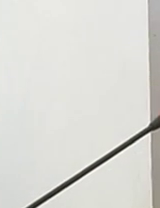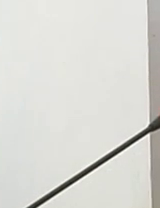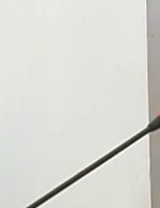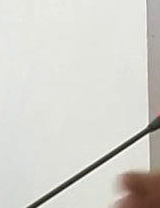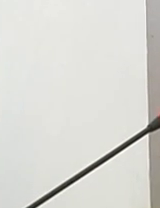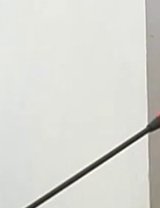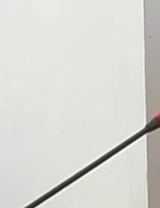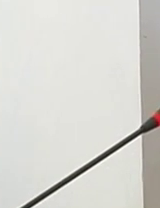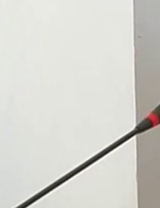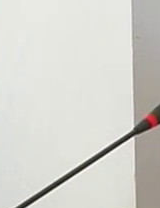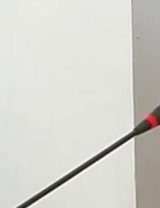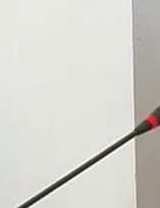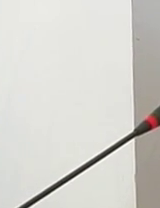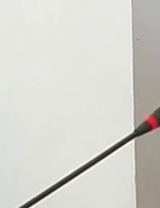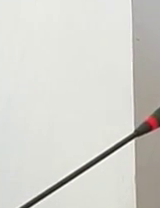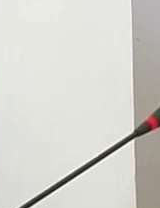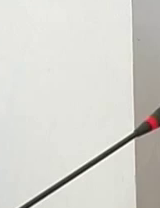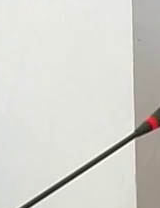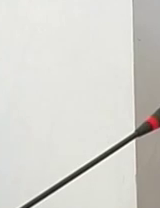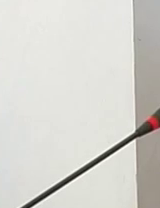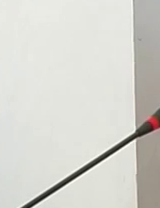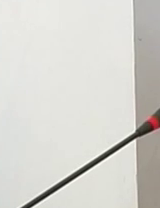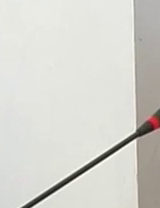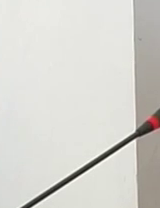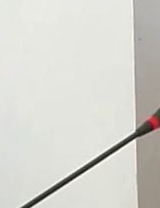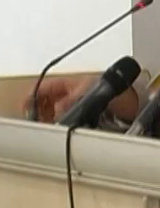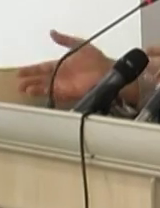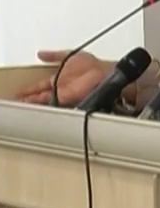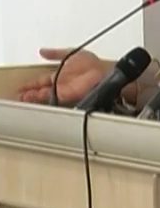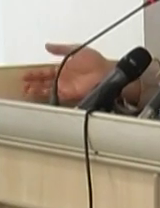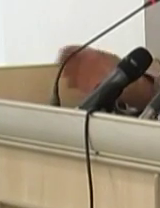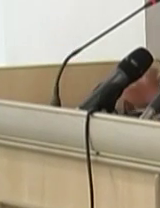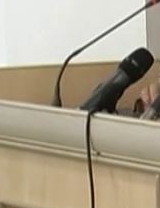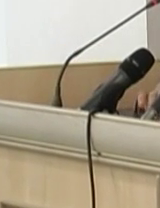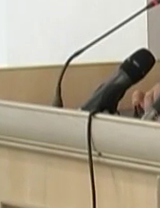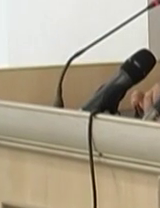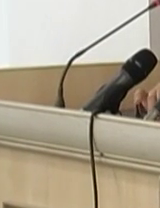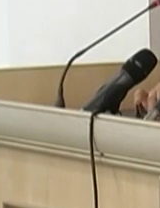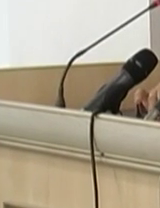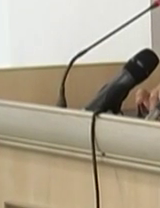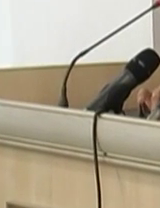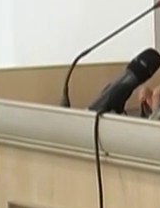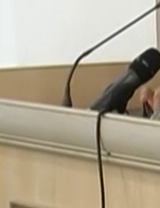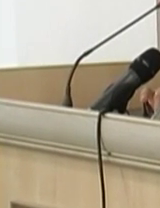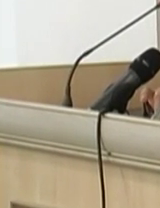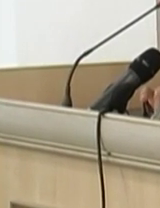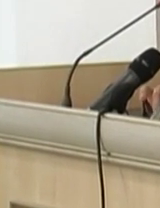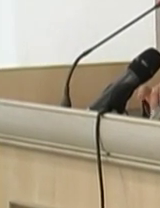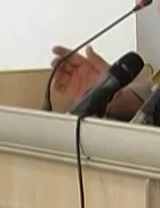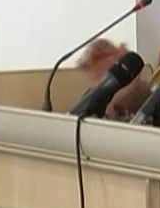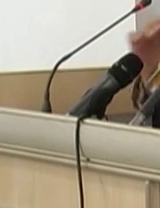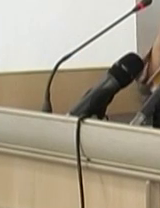повісив завгост, вішив на завгост, пана переводити стрілки Питання знято, слава Богу, тому що воно дійсно було